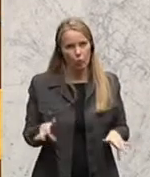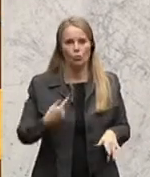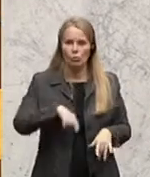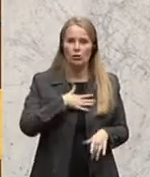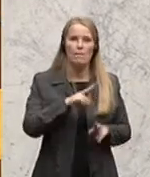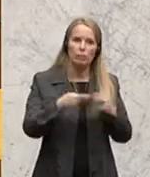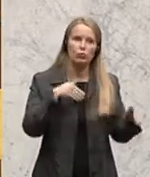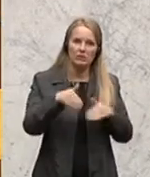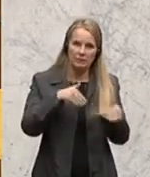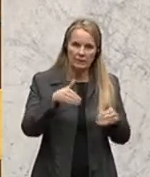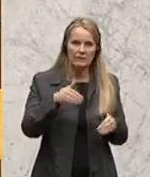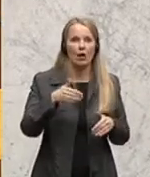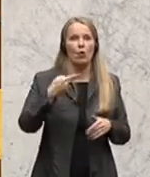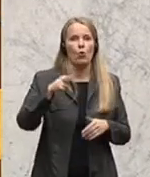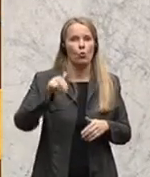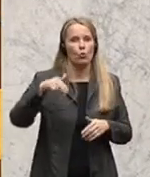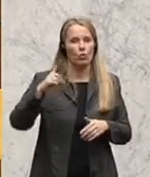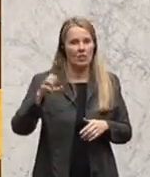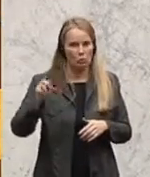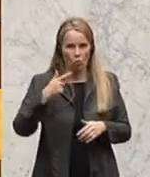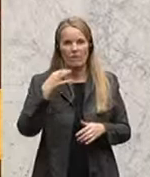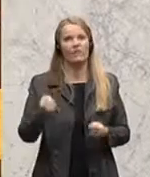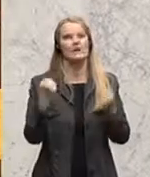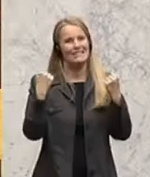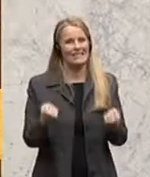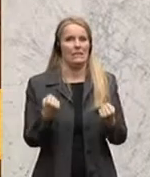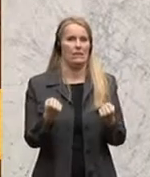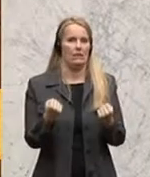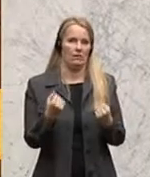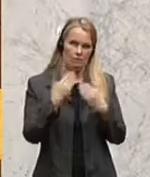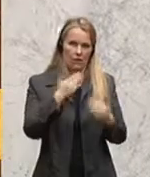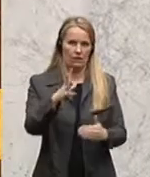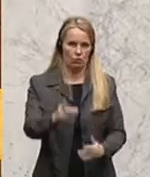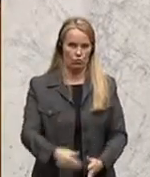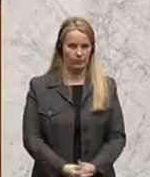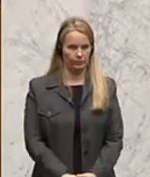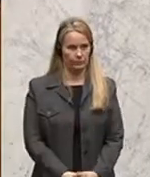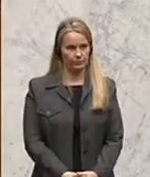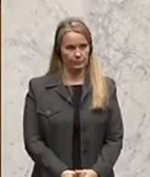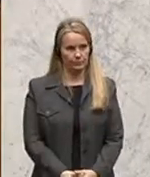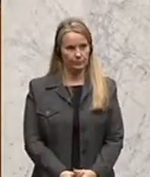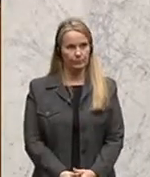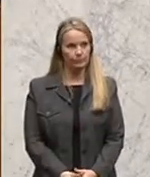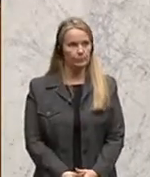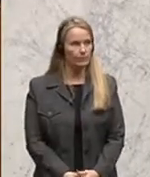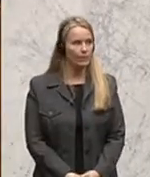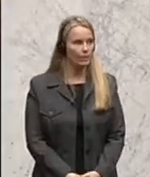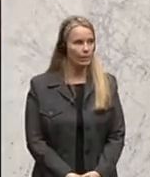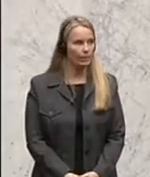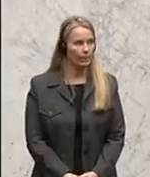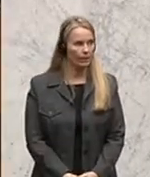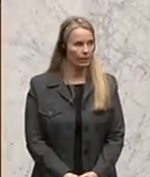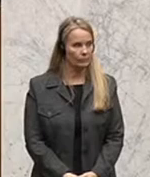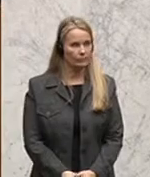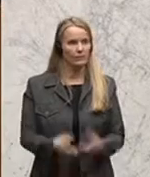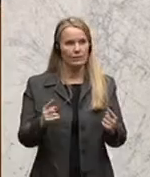unseres Bundesministers Rudolf Hunsdorfer sicher sind. Dankeschön. Sagt Josef Muchitsch, der Sozialsprecher der SPÖ. Die Harmonisierung der